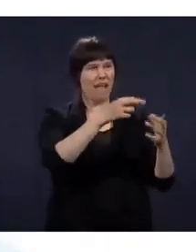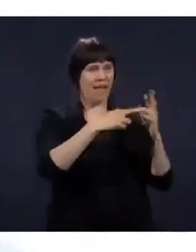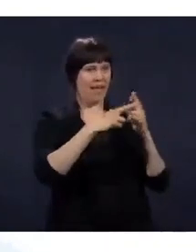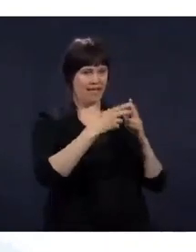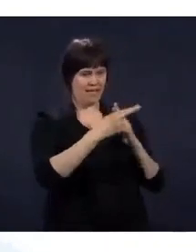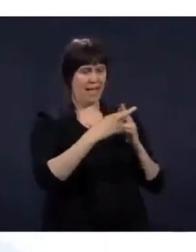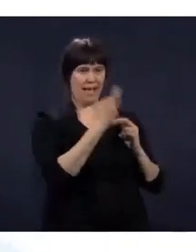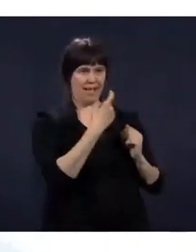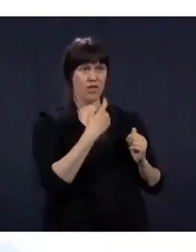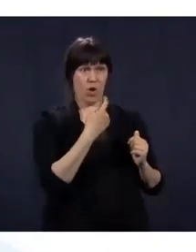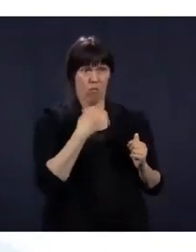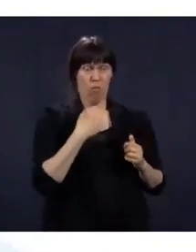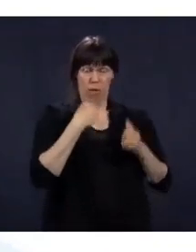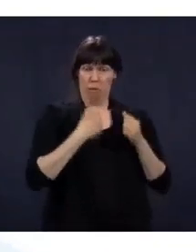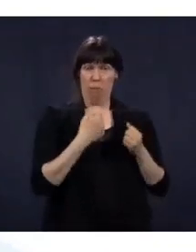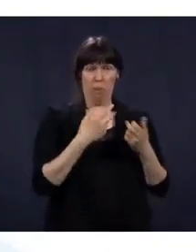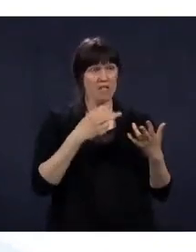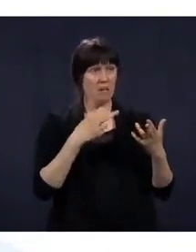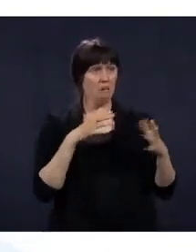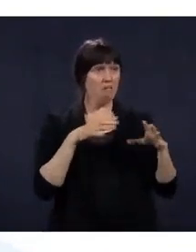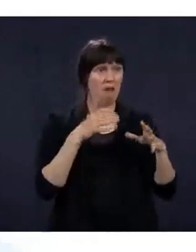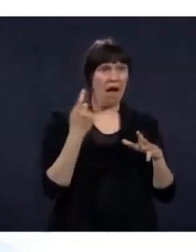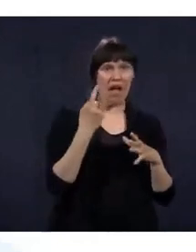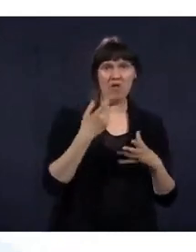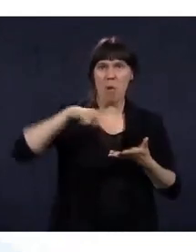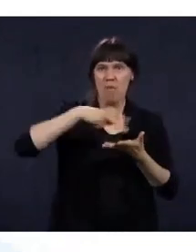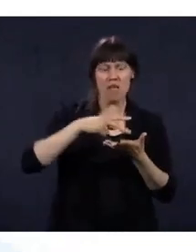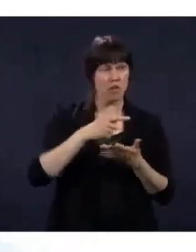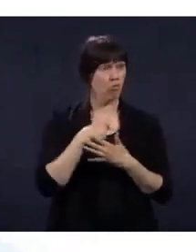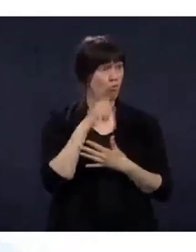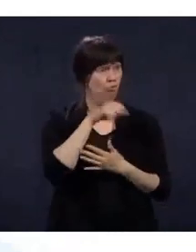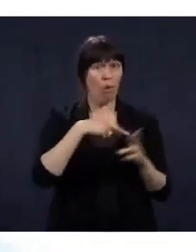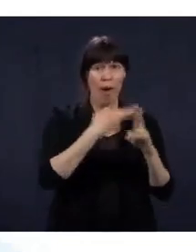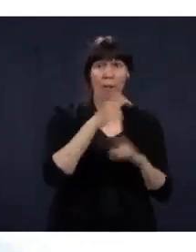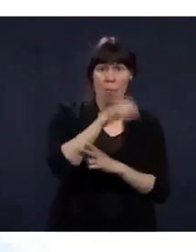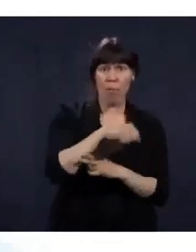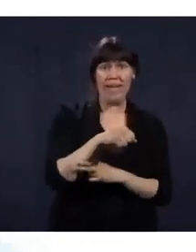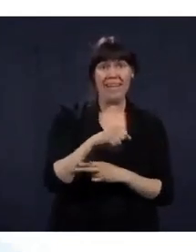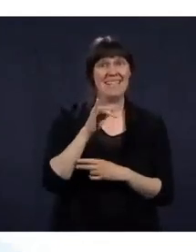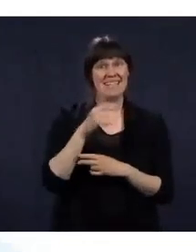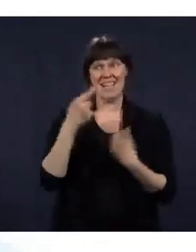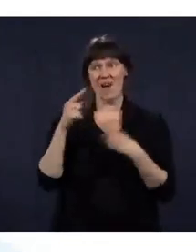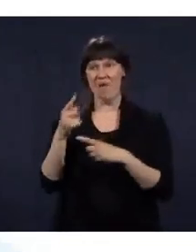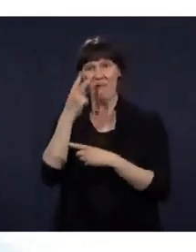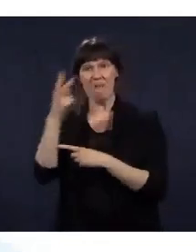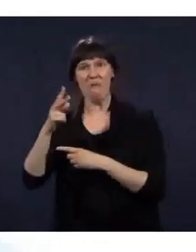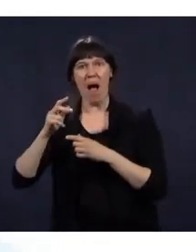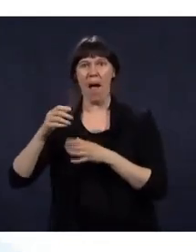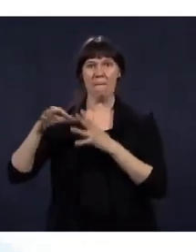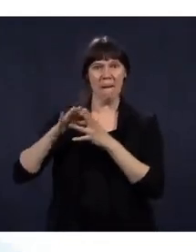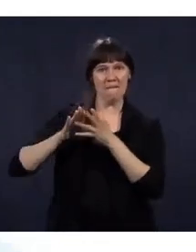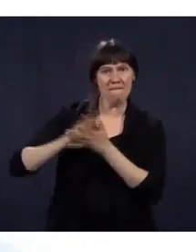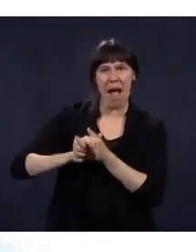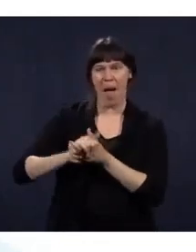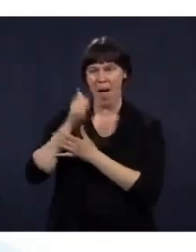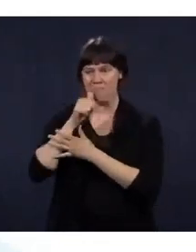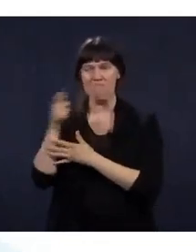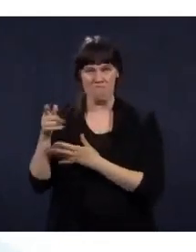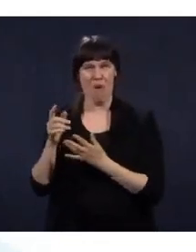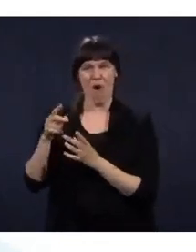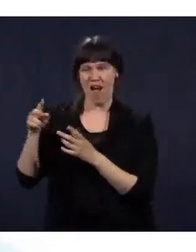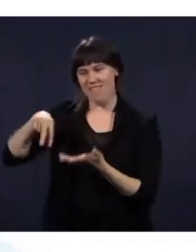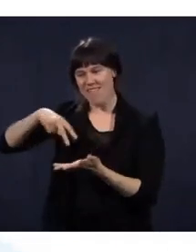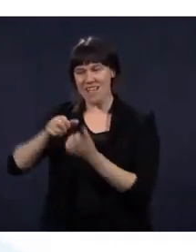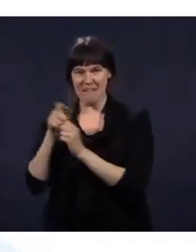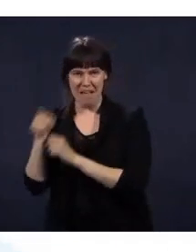danser. Si jamais je vais à la maison avec ma femme, on va danser sur votre musique. Je n pas pu y aller, j'ai été pris à Québec. Par la suite, ce que j'ai